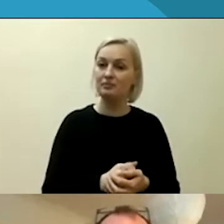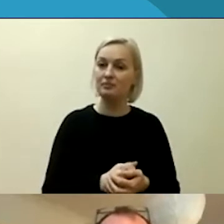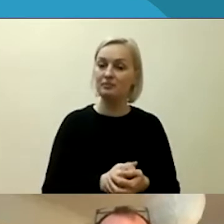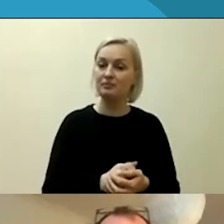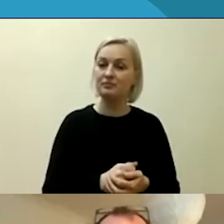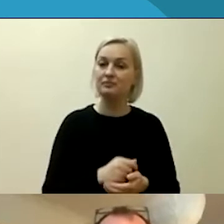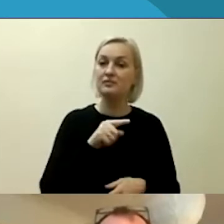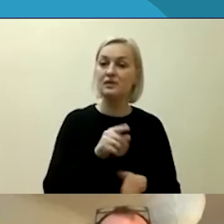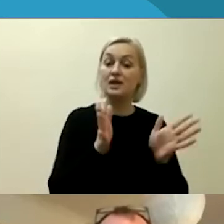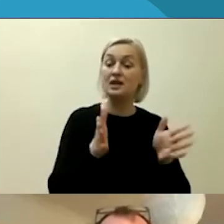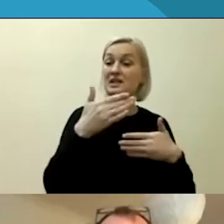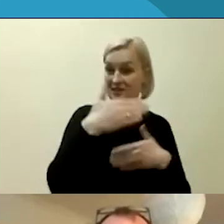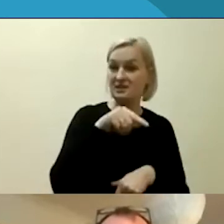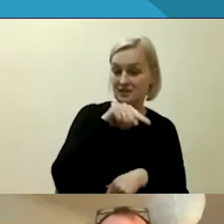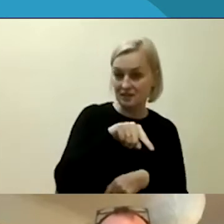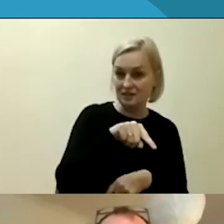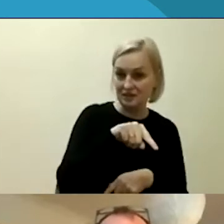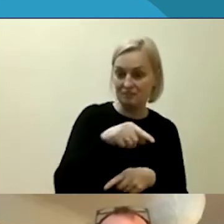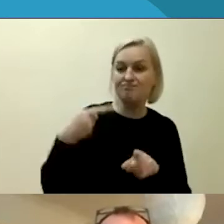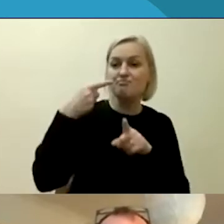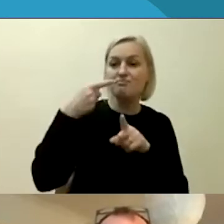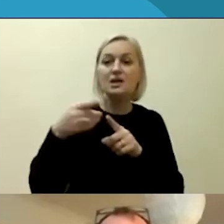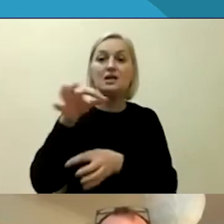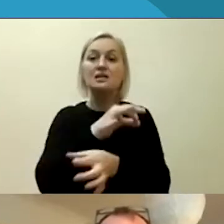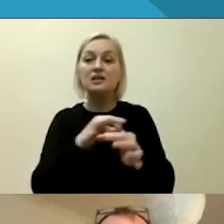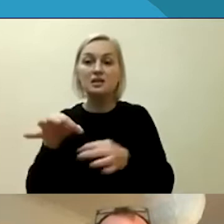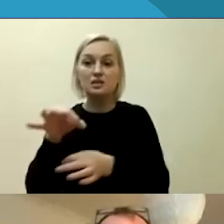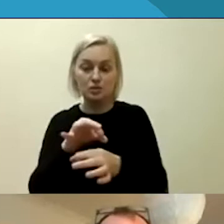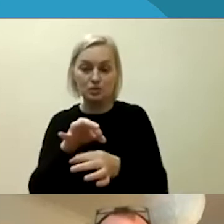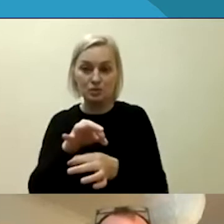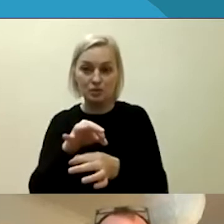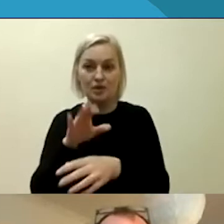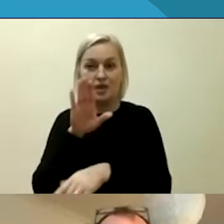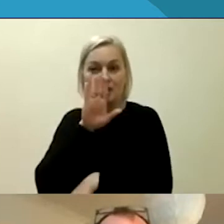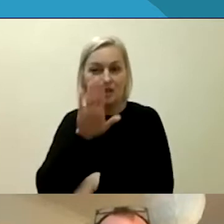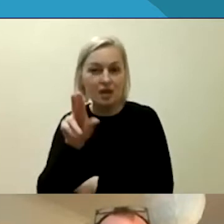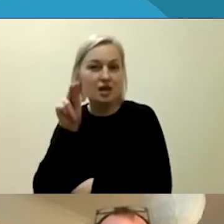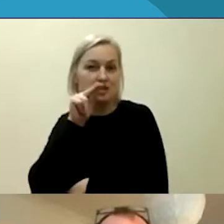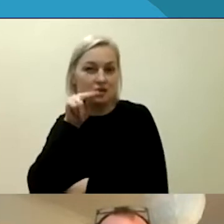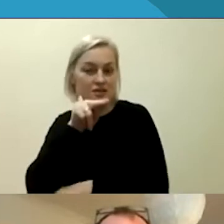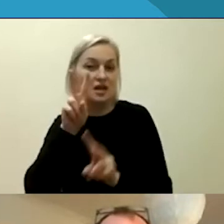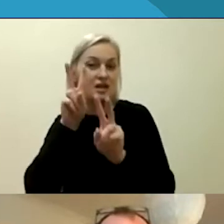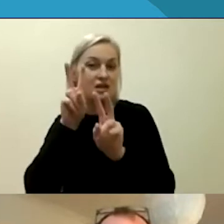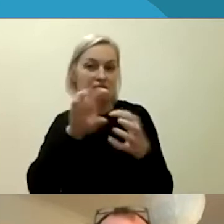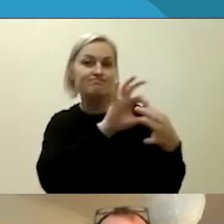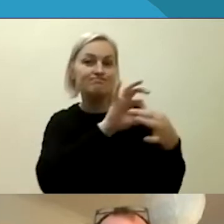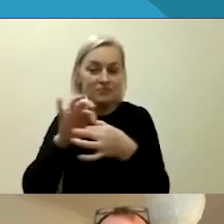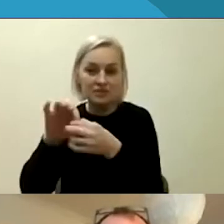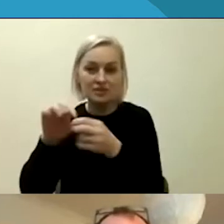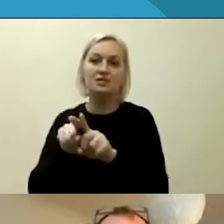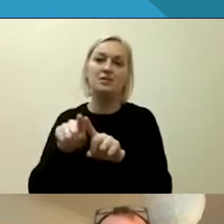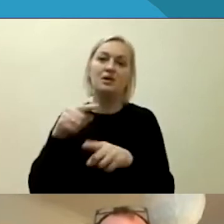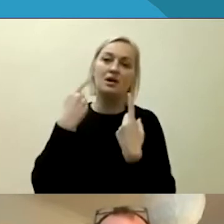kaip tokia sistema prisidėjo prie diskusijų nepykantos nusikaltimų tema. Kalbėsiu apie iššūkius,